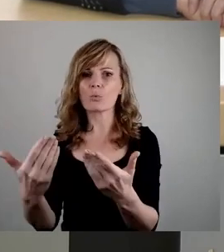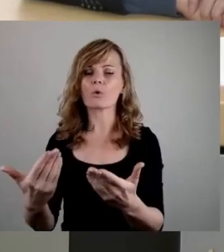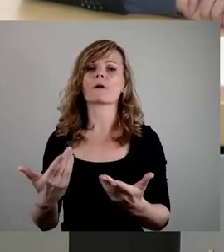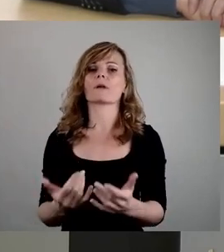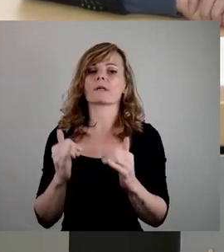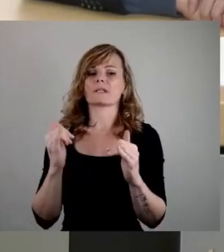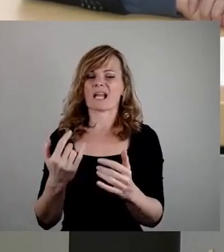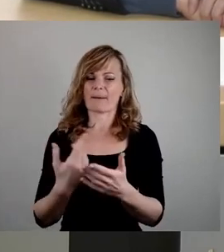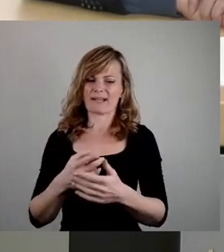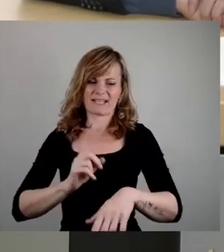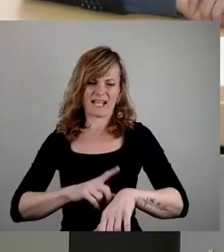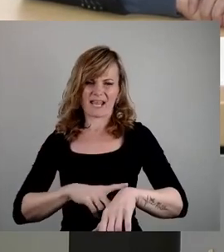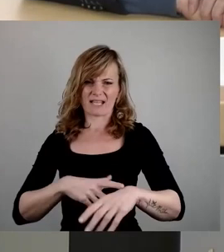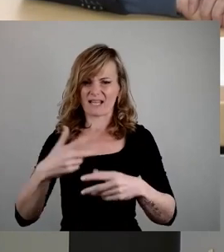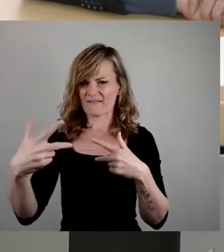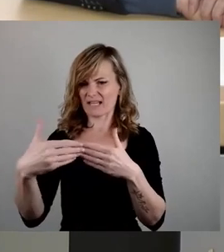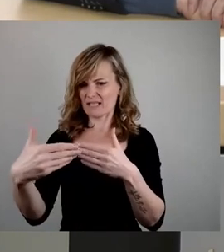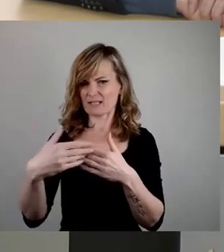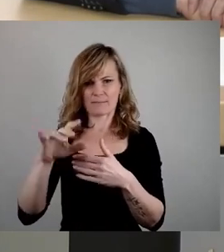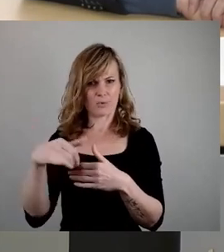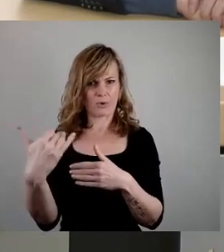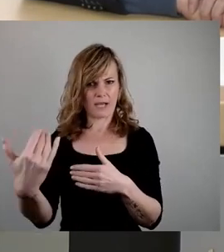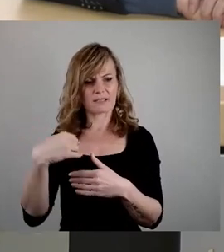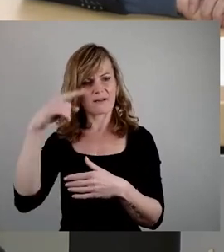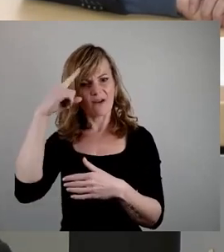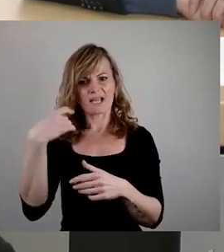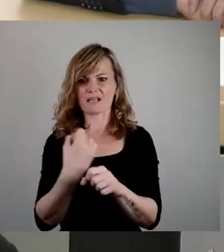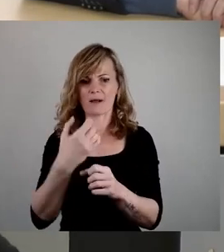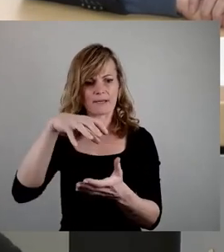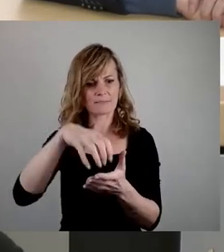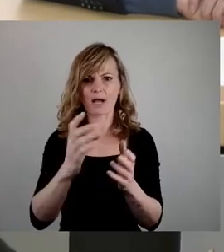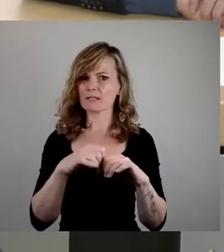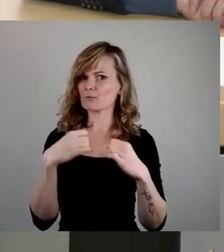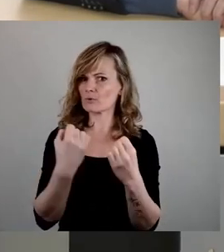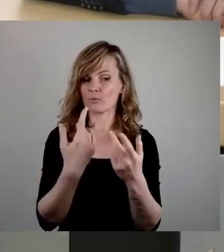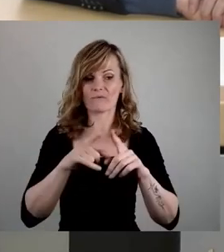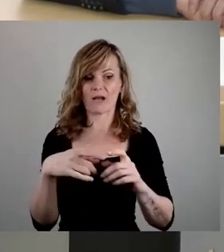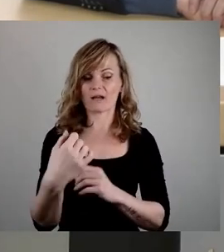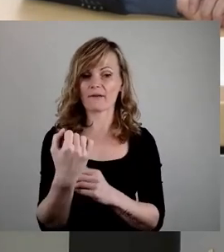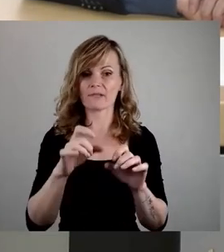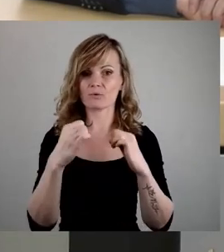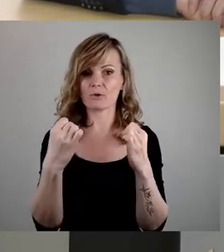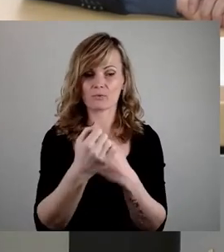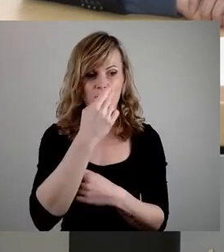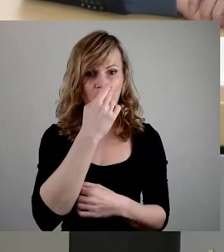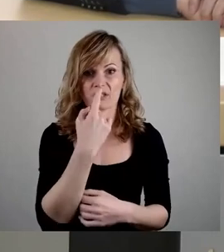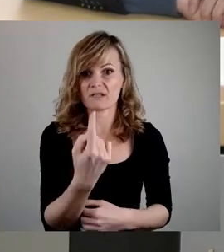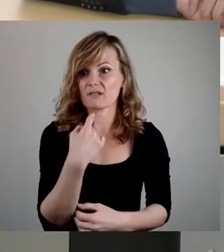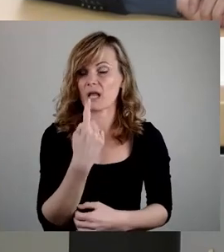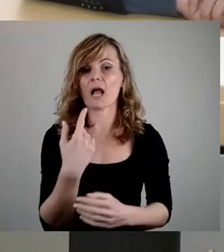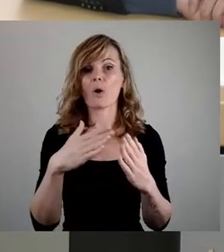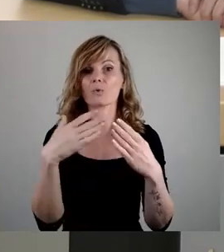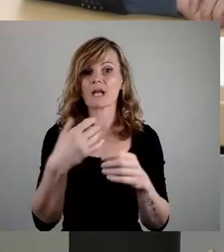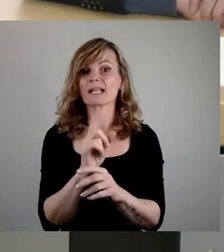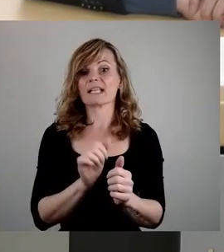zeitlich befristetes Projekt. Wir wissen alle, wie die Arbeitsmarktsituation und die Fachkräftesituation aussieht. Sie sagen jetzt, weil Sie wollen dem Haushalt nicht